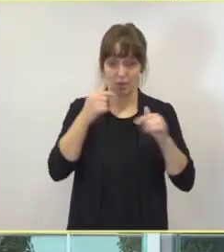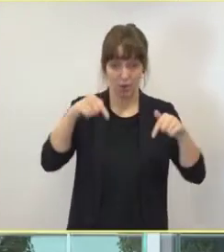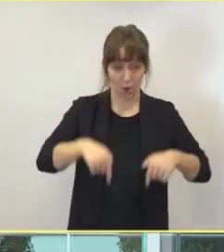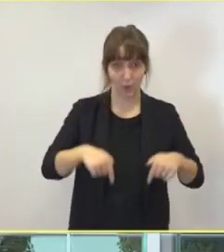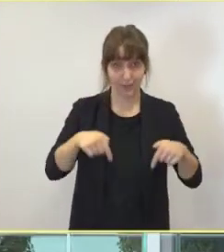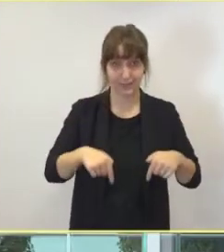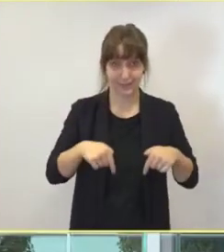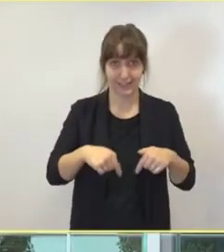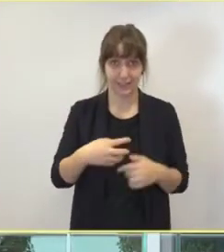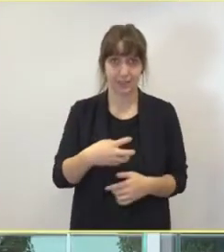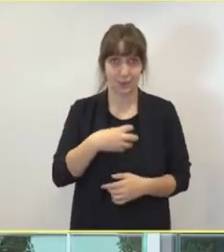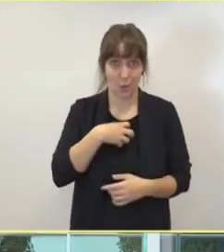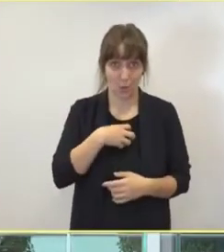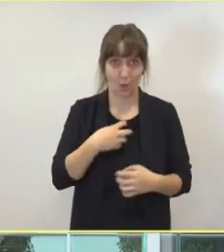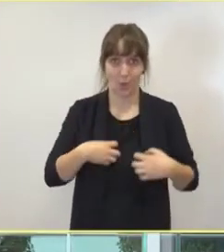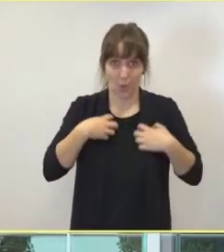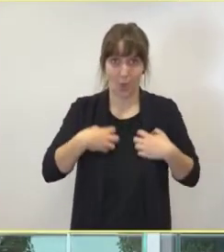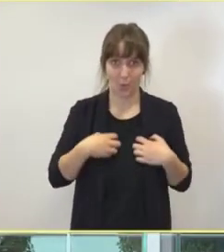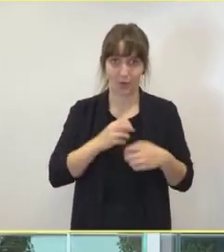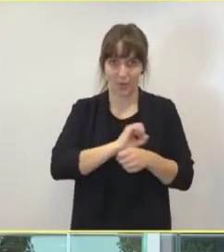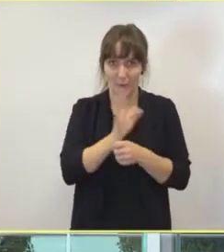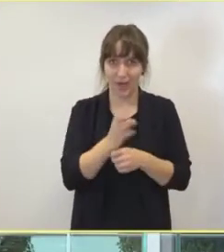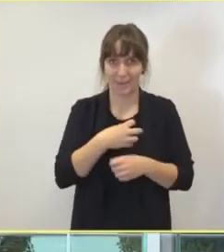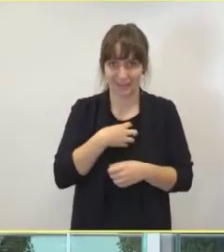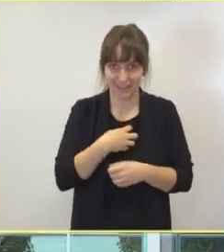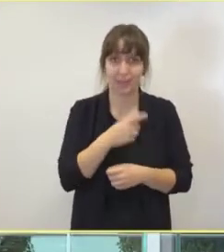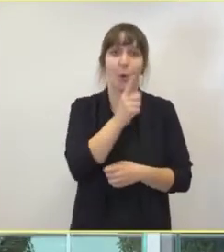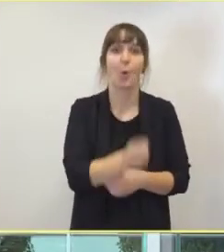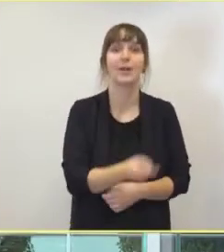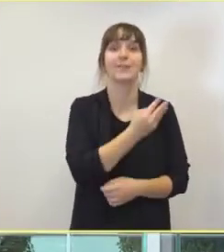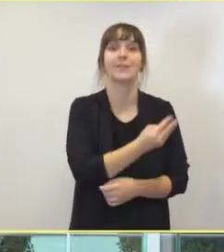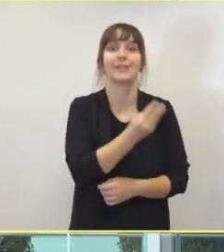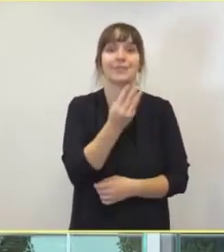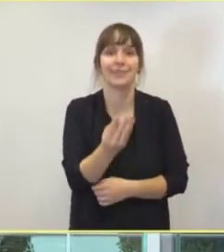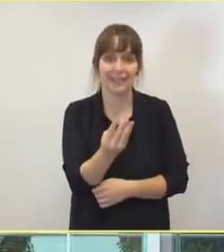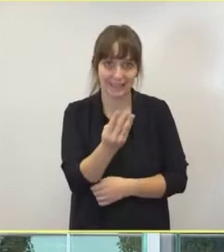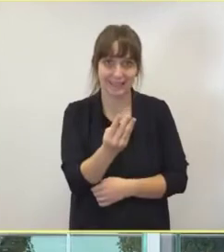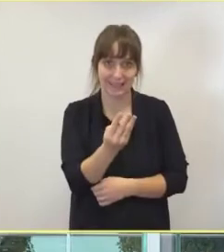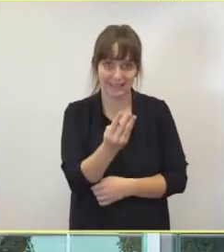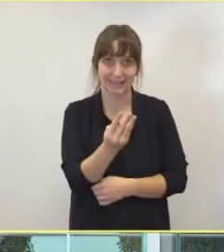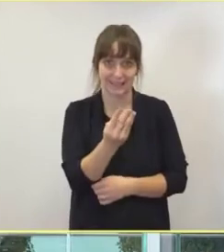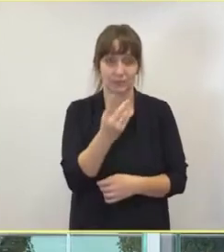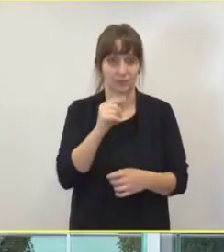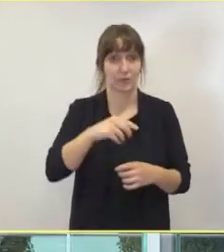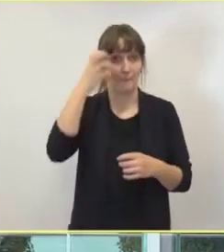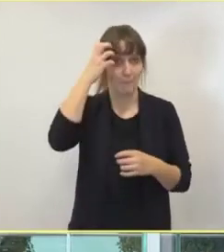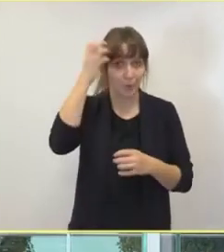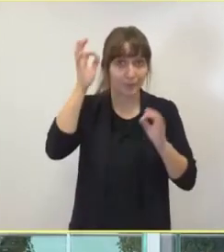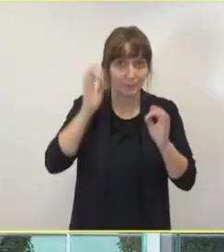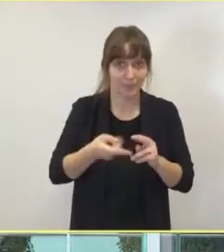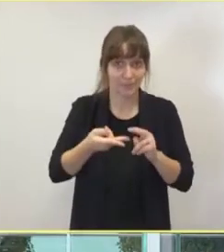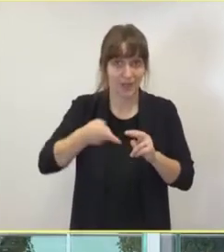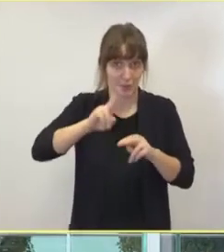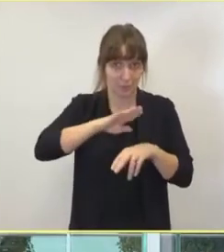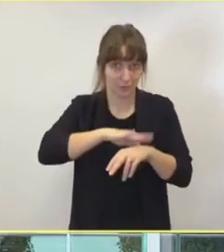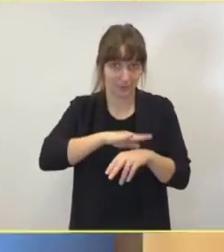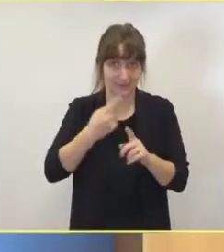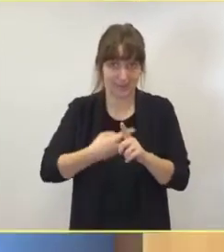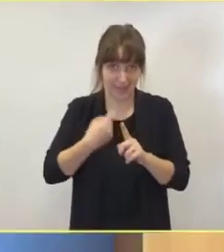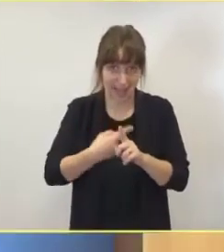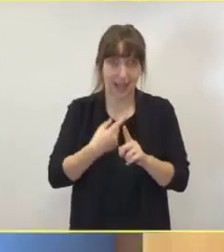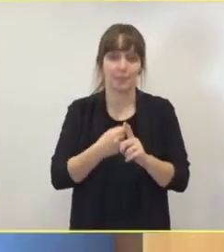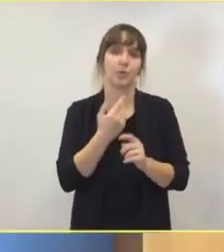154 Corona-Patienten, heißt das, dass wir bei einer Verdopplungszeit, die in München im Bereich von sieben bis zehn Tagen liegt,